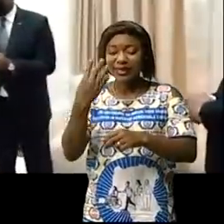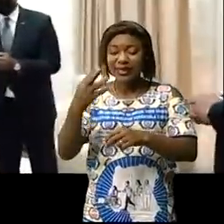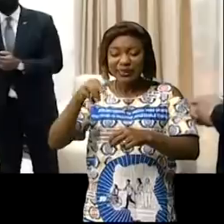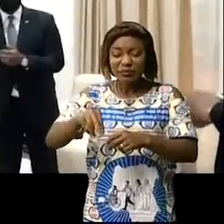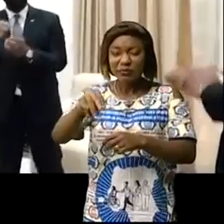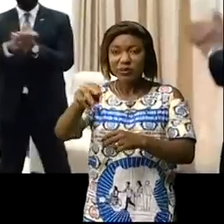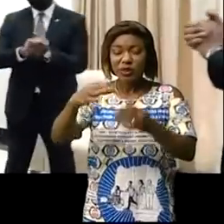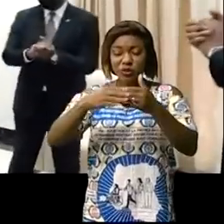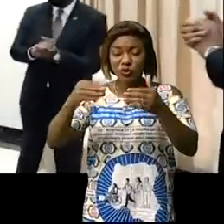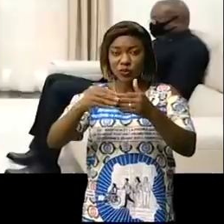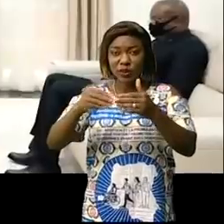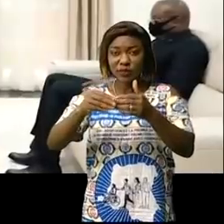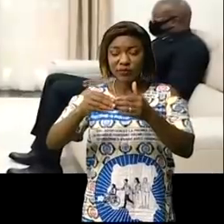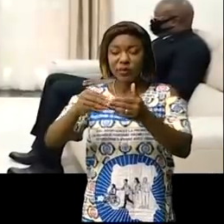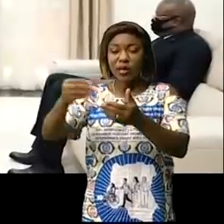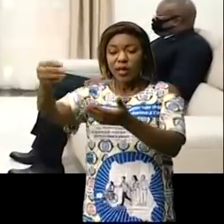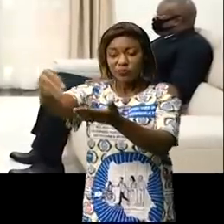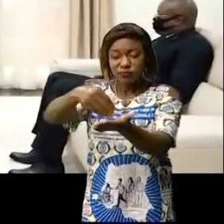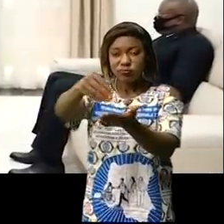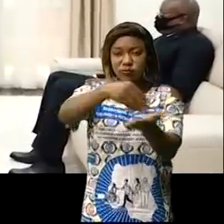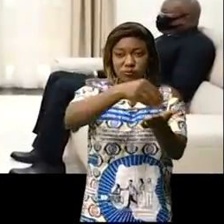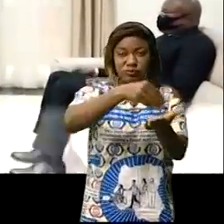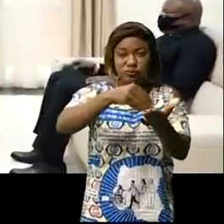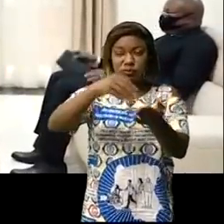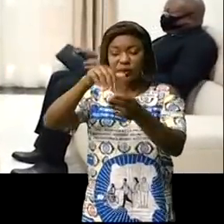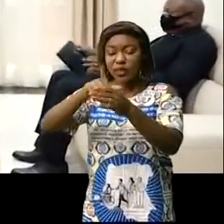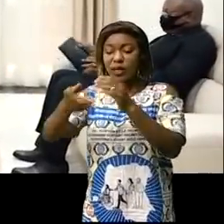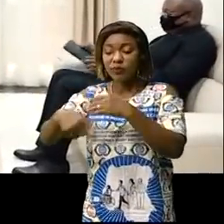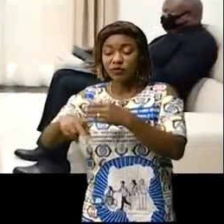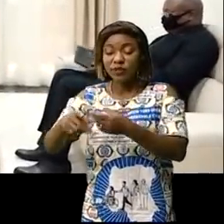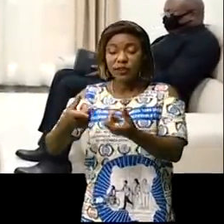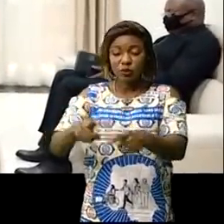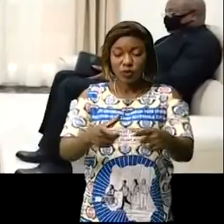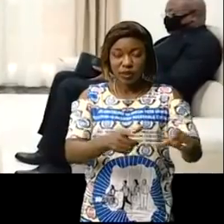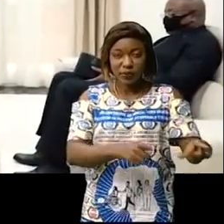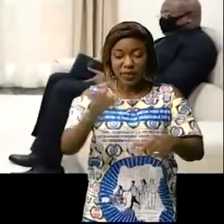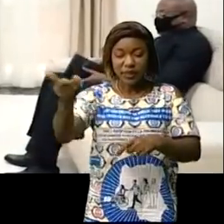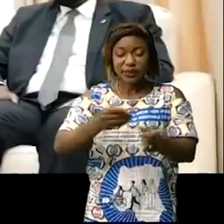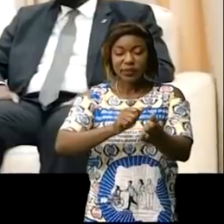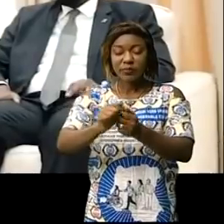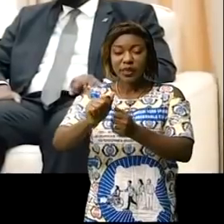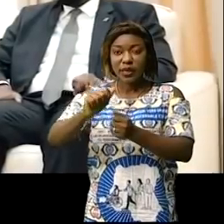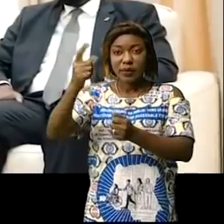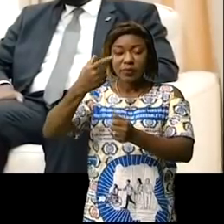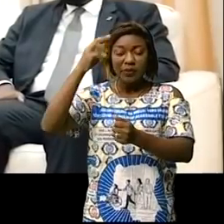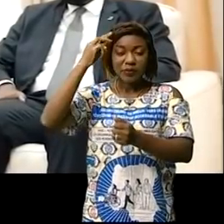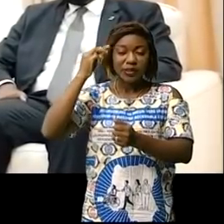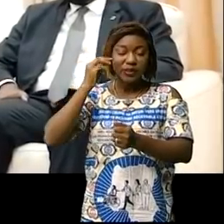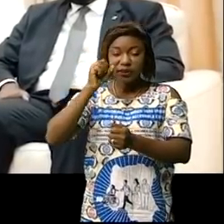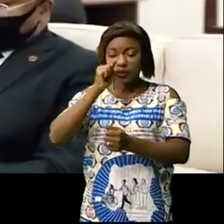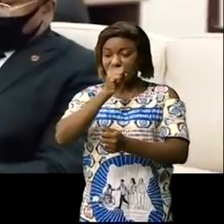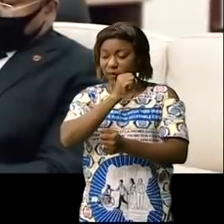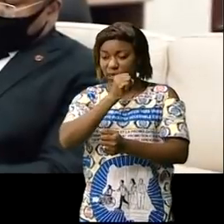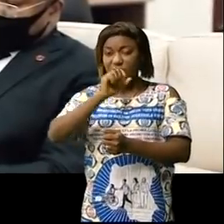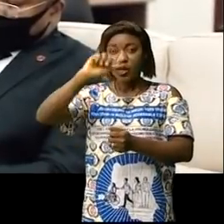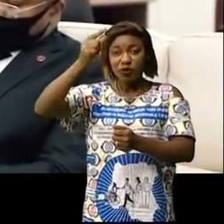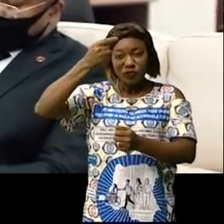biens ont été récoltés par les autorités de la province de Lualaba. Reçu en audience par le premier ministre Jean-Michel Samaloukoumde Kiengé, la